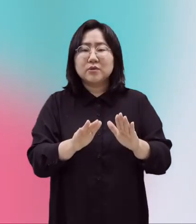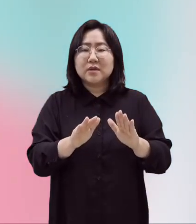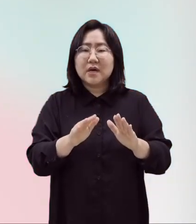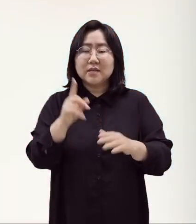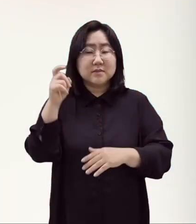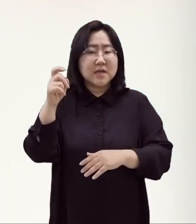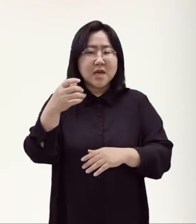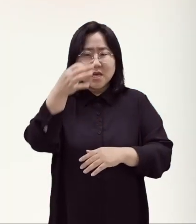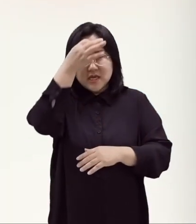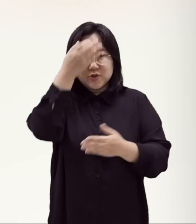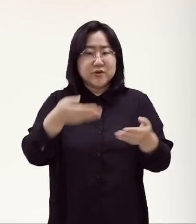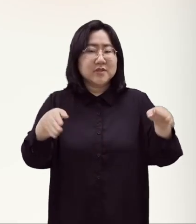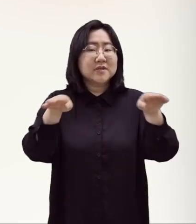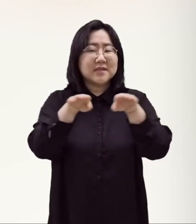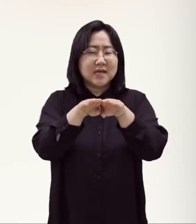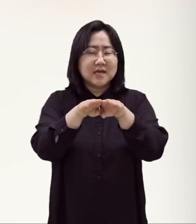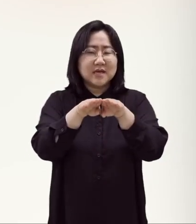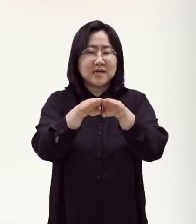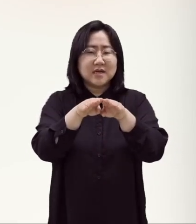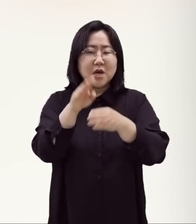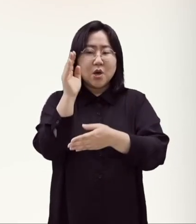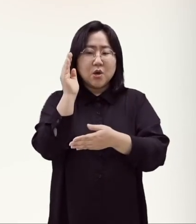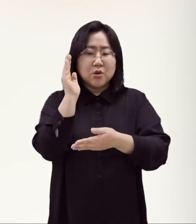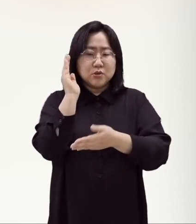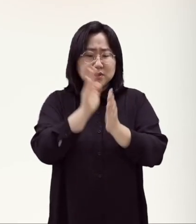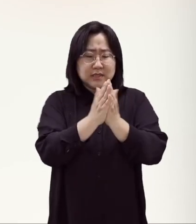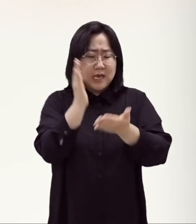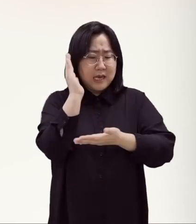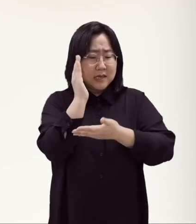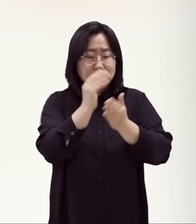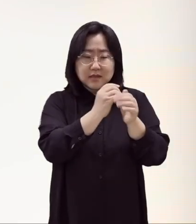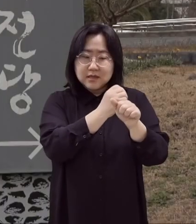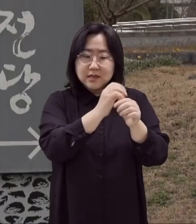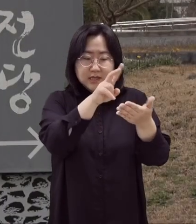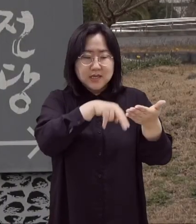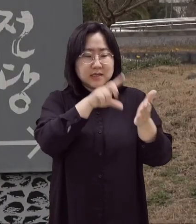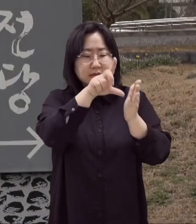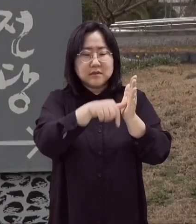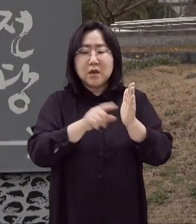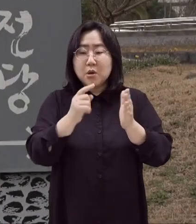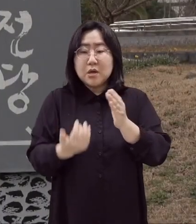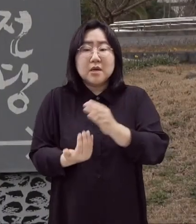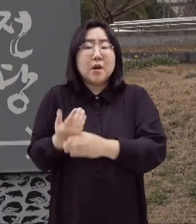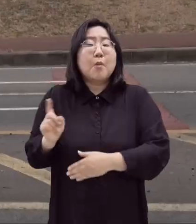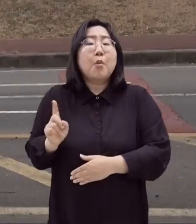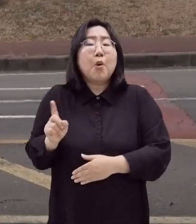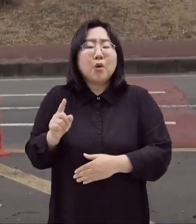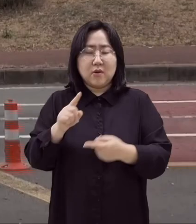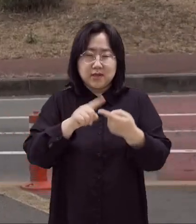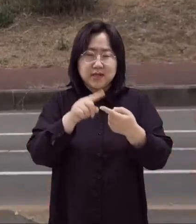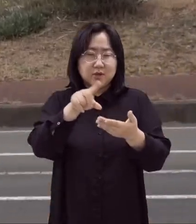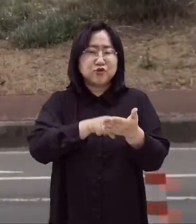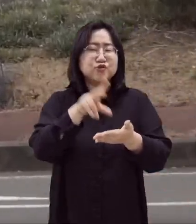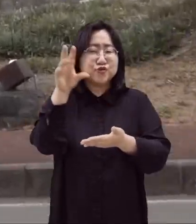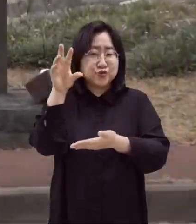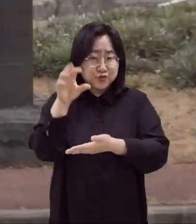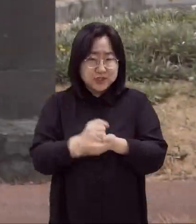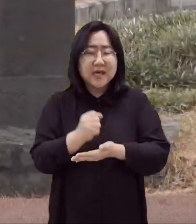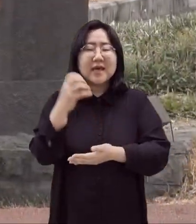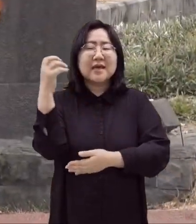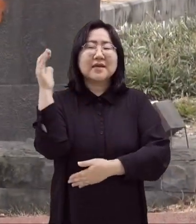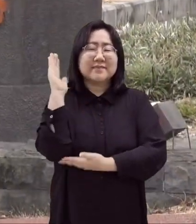서귀포 예술의 전당에서 소설을 읽을 때 우리에게 일어나는 일들이라는 주제로 시민 여러분을 찾아갑니다.